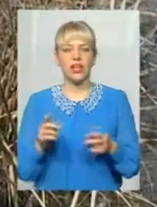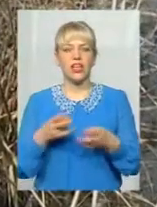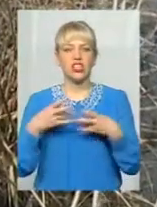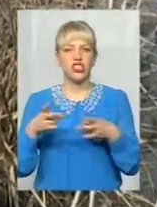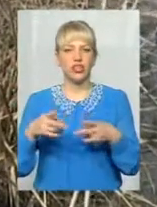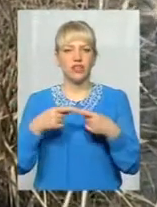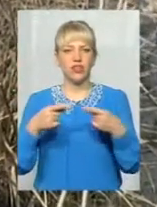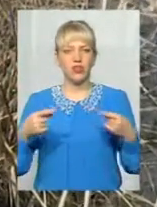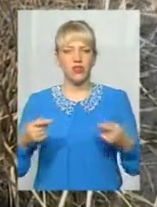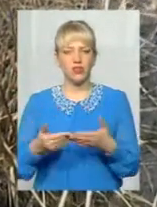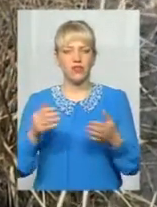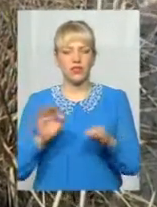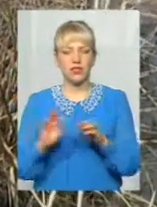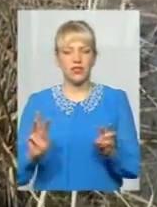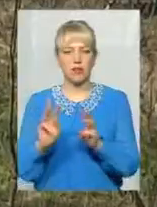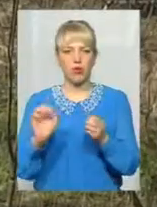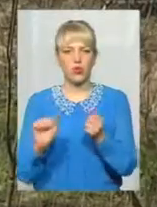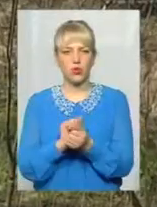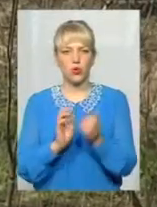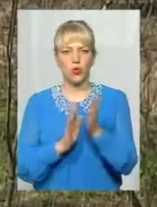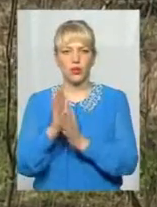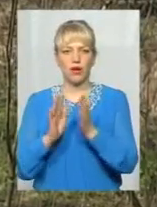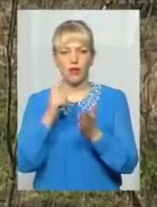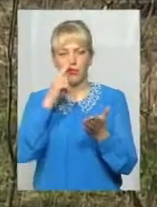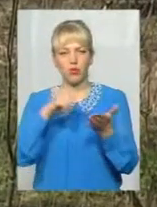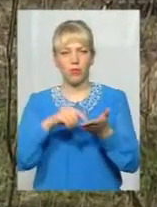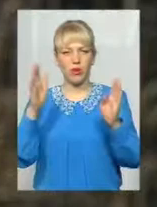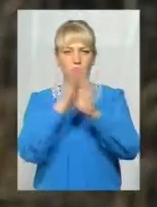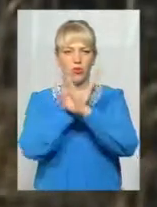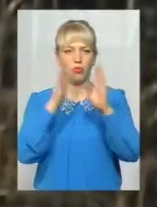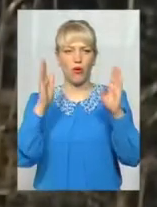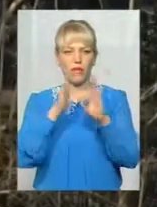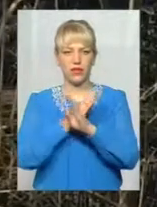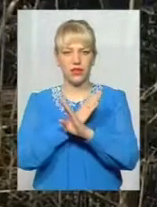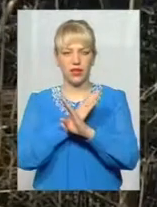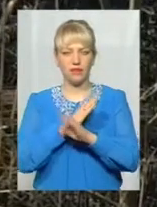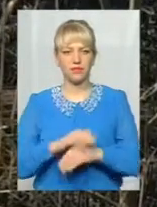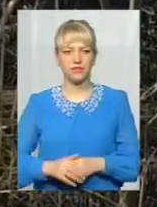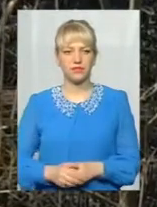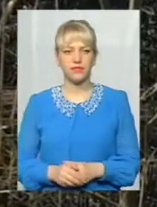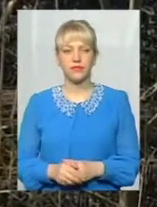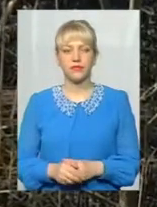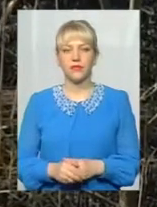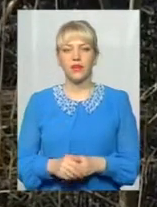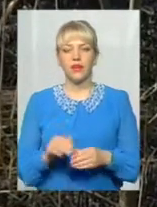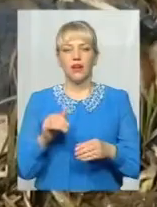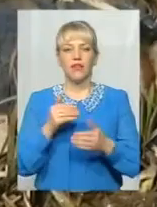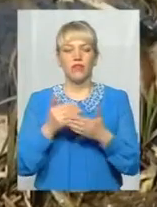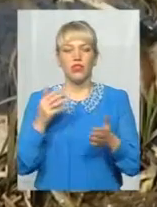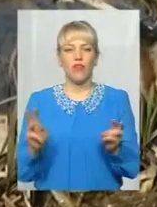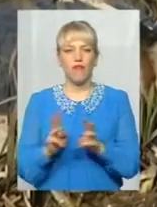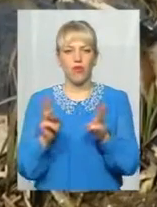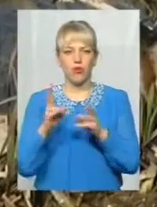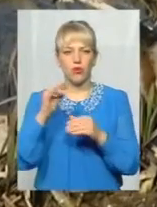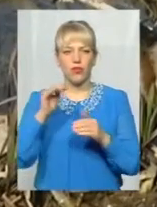трави і сміття потрапляють у повітря, каже перший заступник начальника Державної екологічної інспекції краю Святослав Савицький. Додає, від вогню на